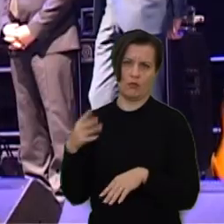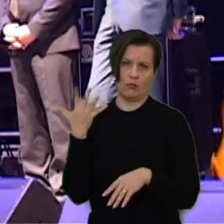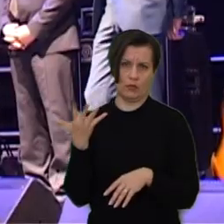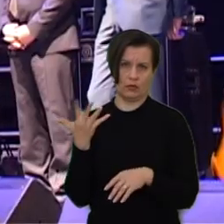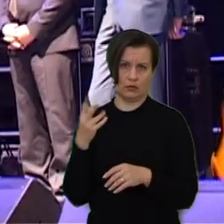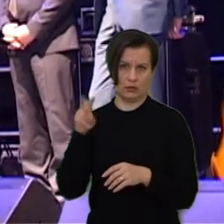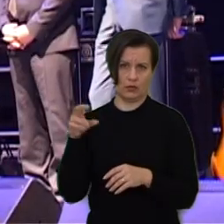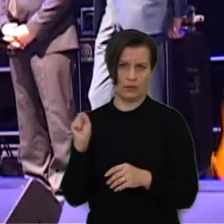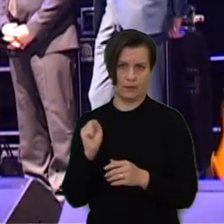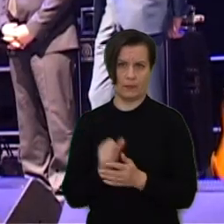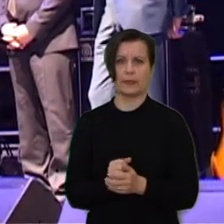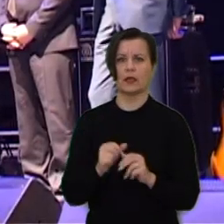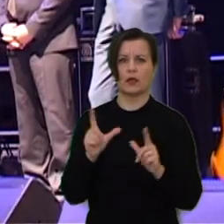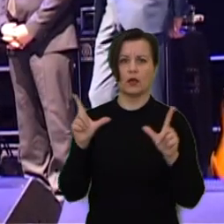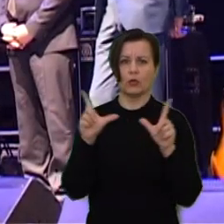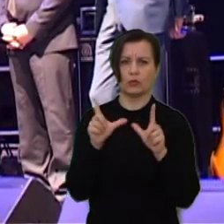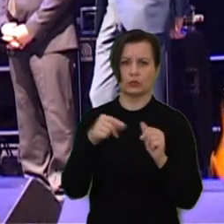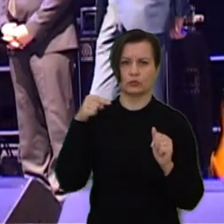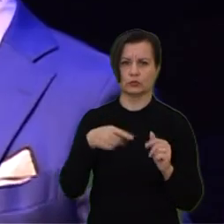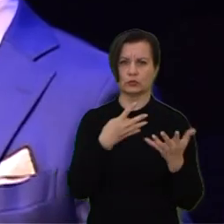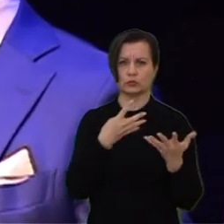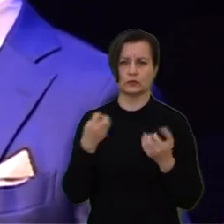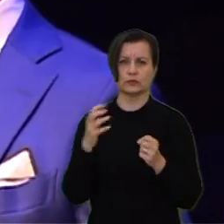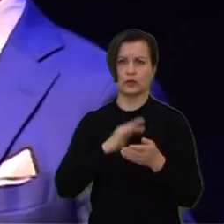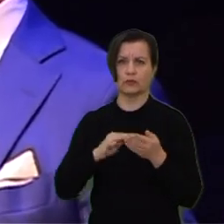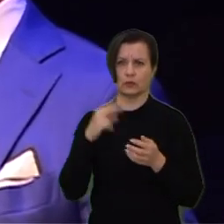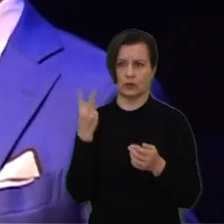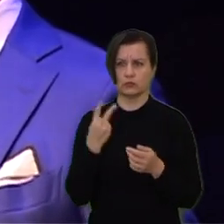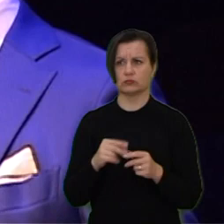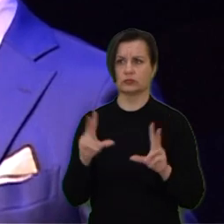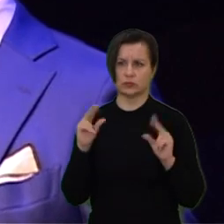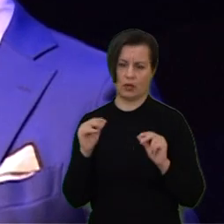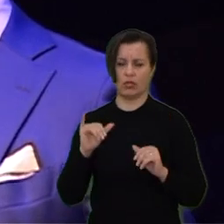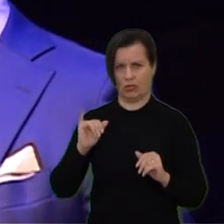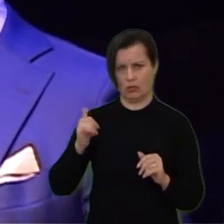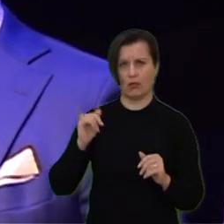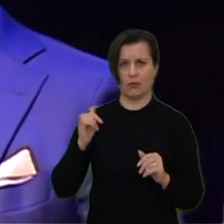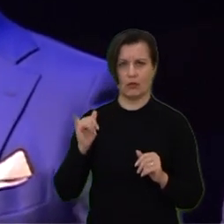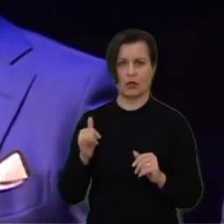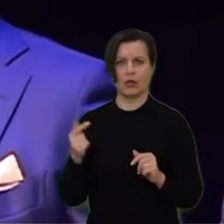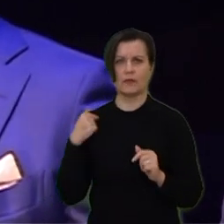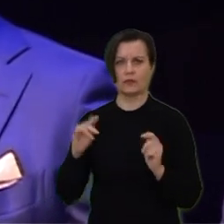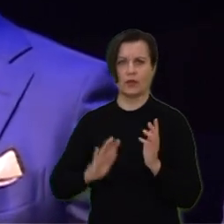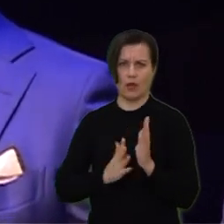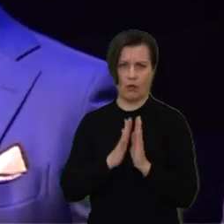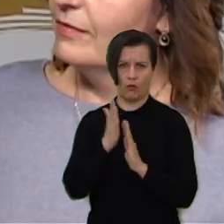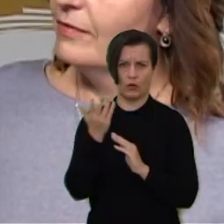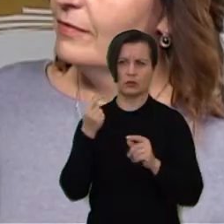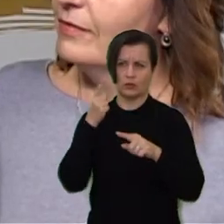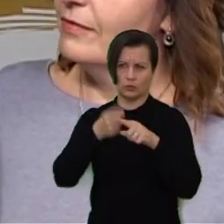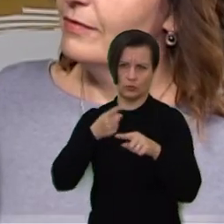Ūkininkaujam nuo 90 metrų, kažkurtai, sekasi neblogai, verčiamės augalienkystę.